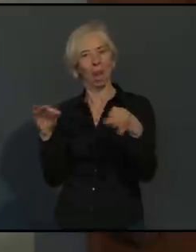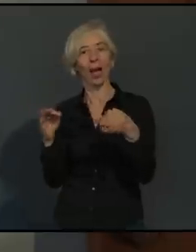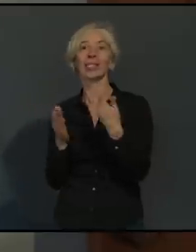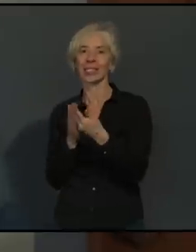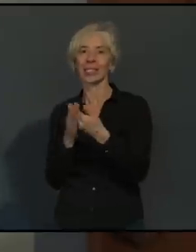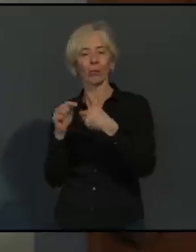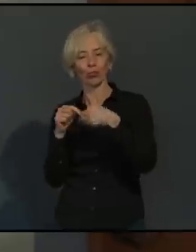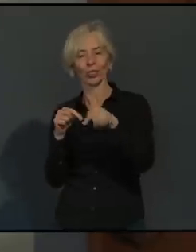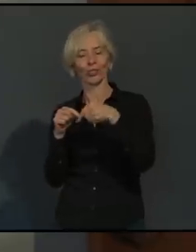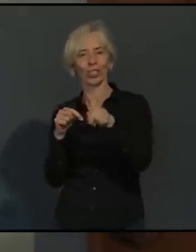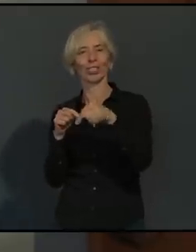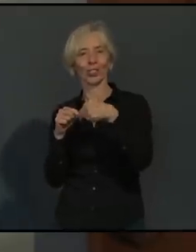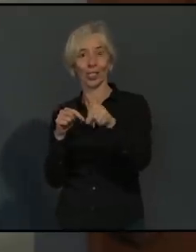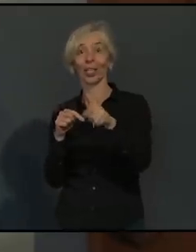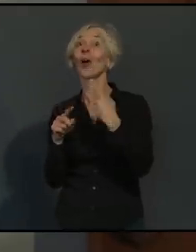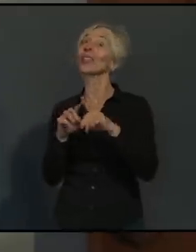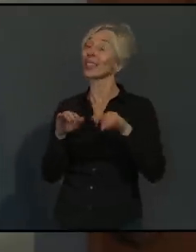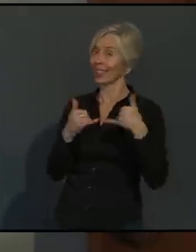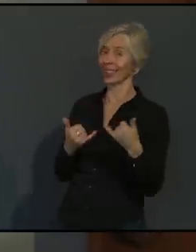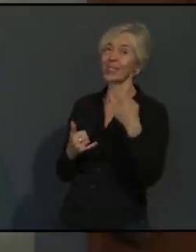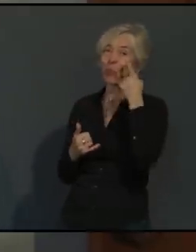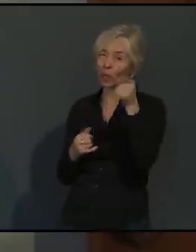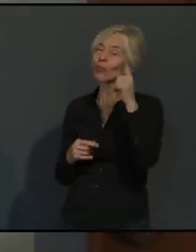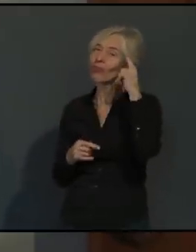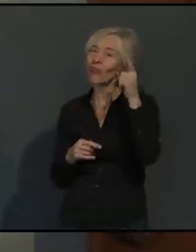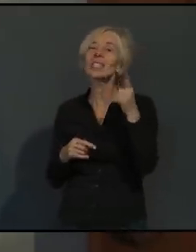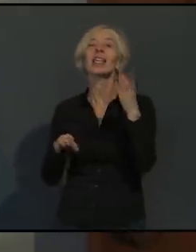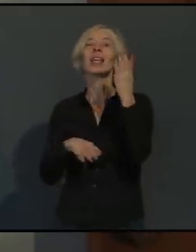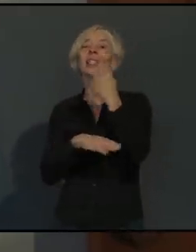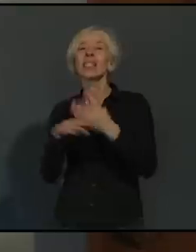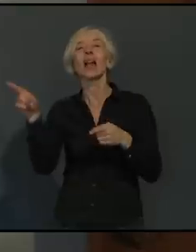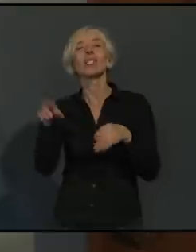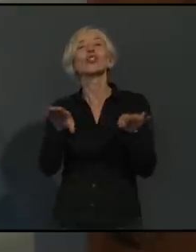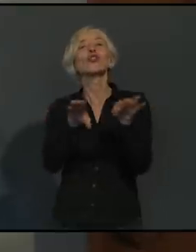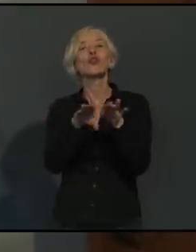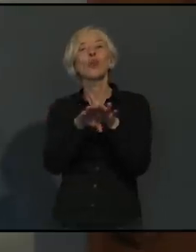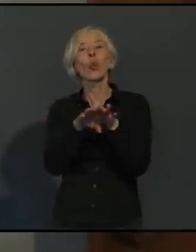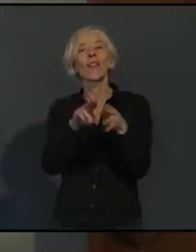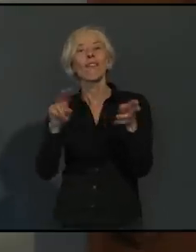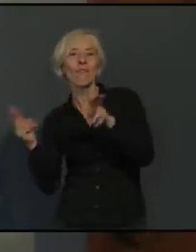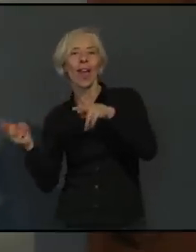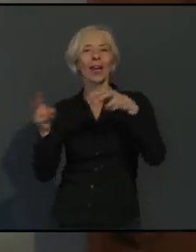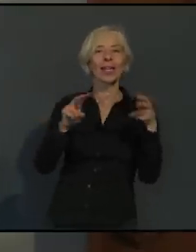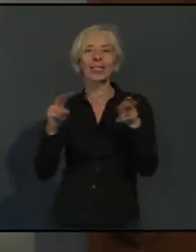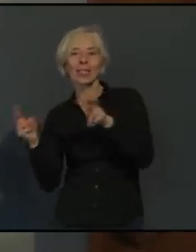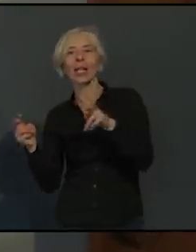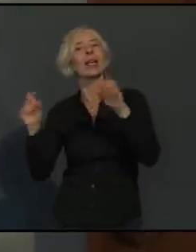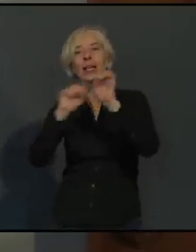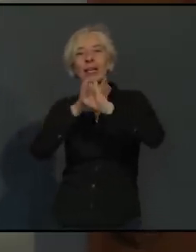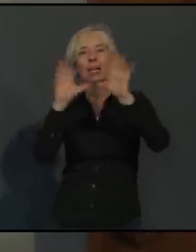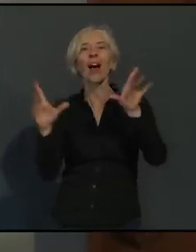Lockdown-Light, der momentan verzeichnet wird, natürlich auch eine hilfreiche